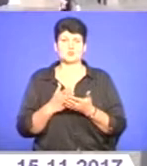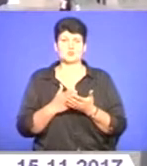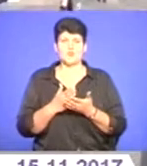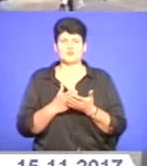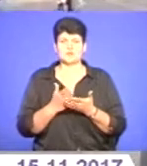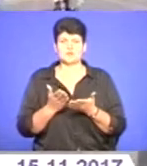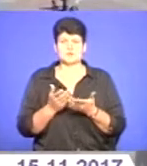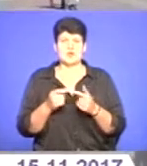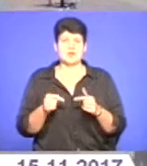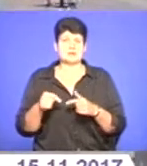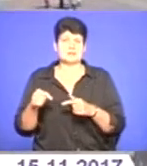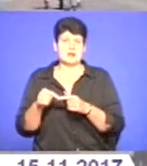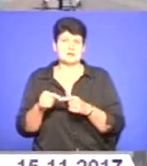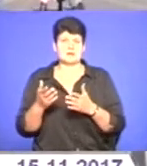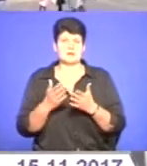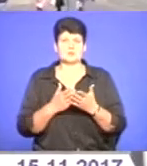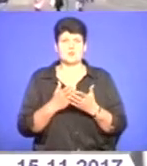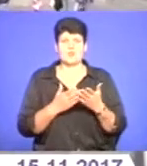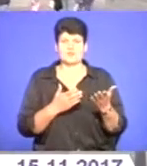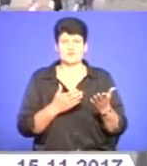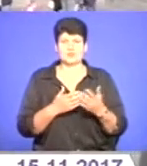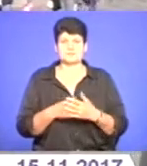організації, яка обслуговує.